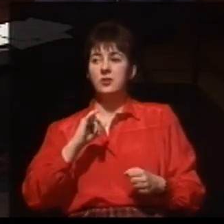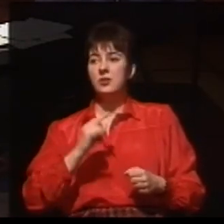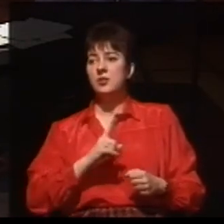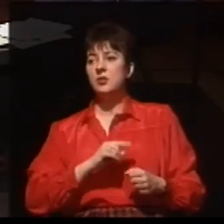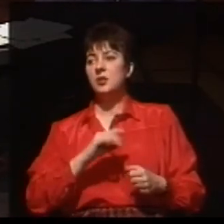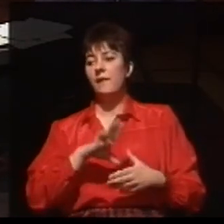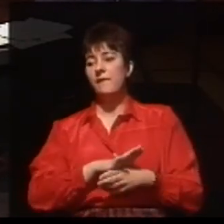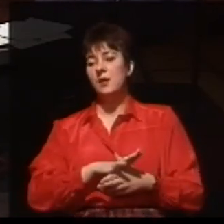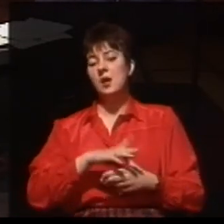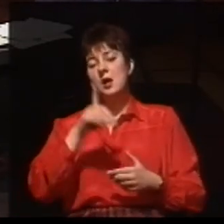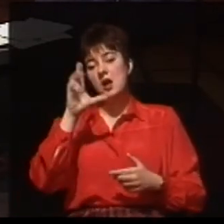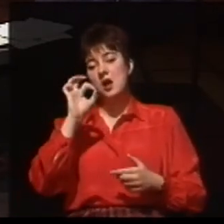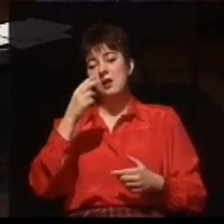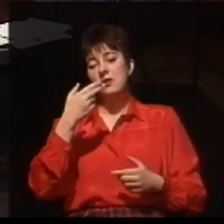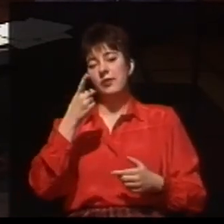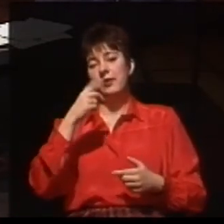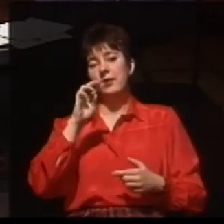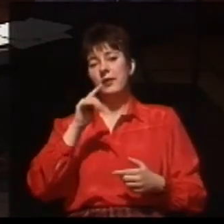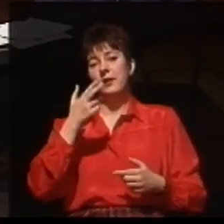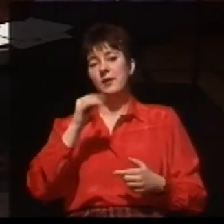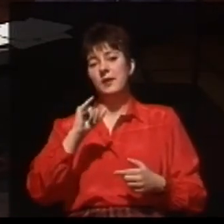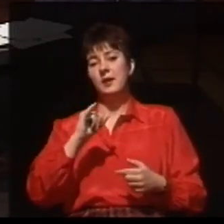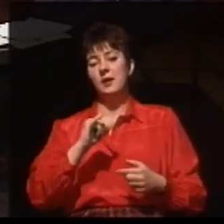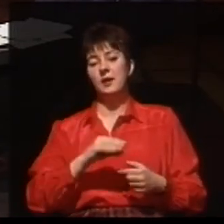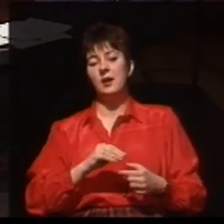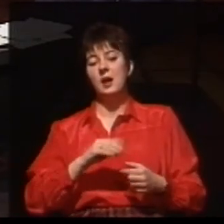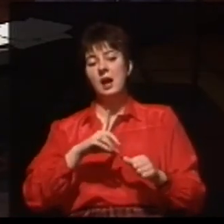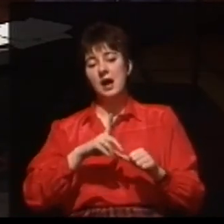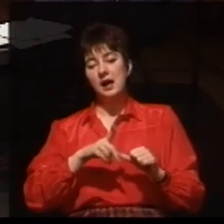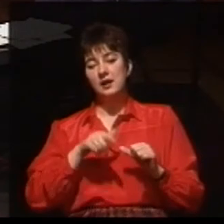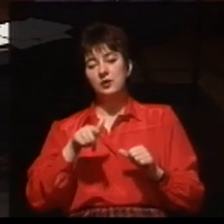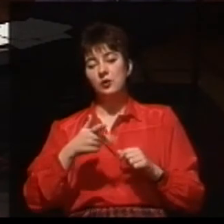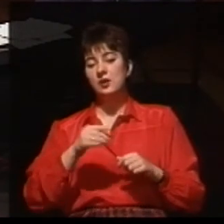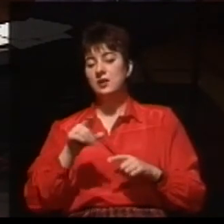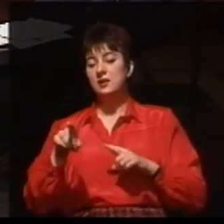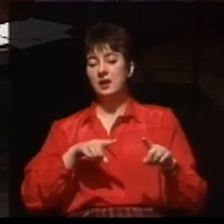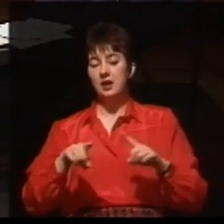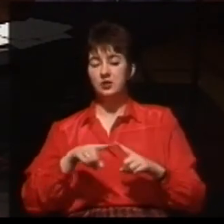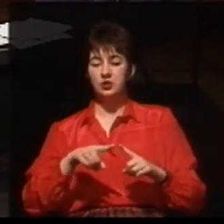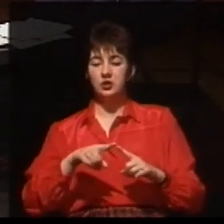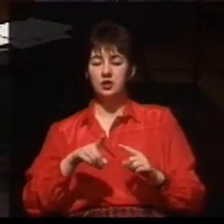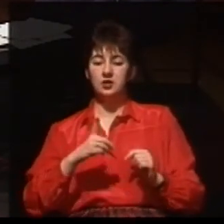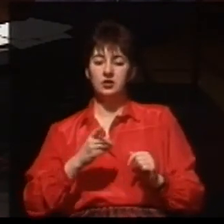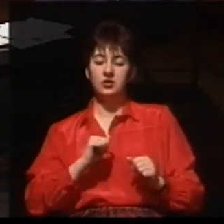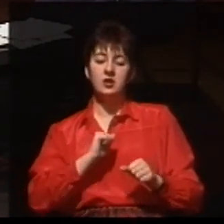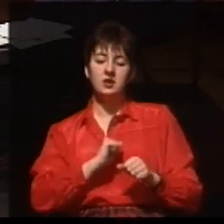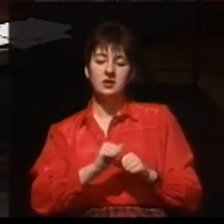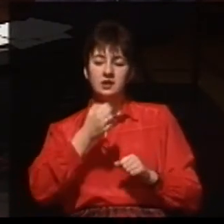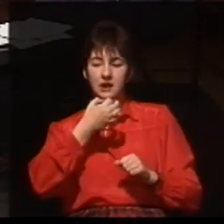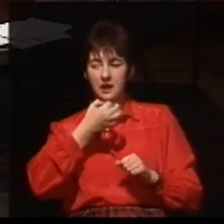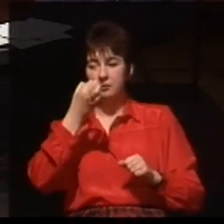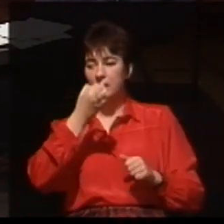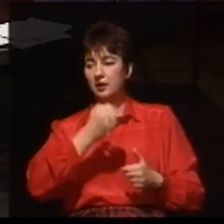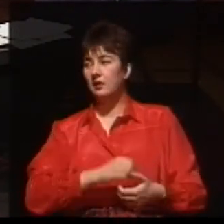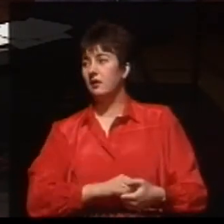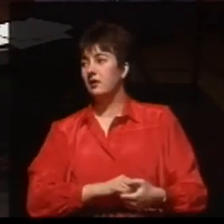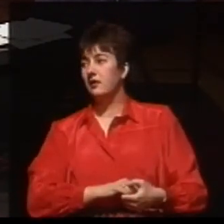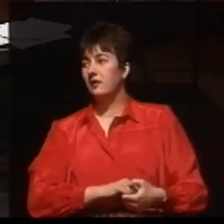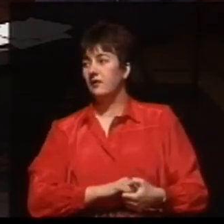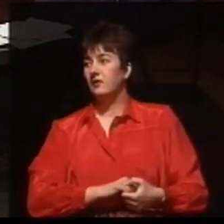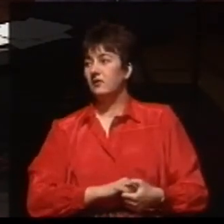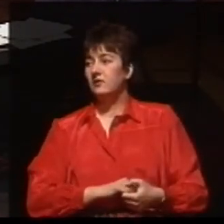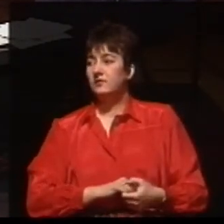burmistrza. Czy to tylko przypadkowa zbieżność, czy również są rozmaite źródła finansowania? Nie, to jest zbieżność